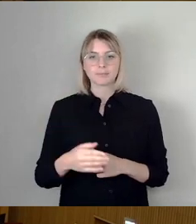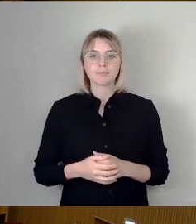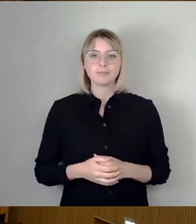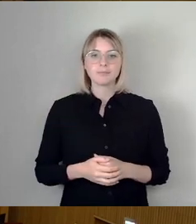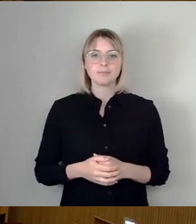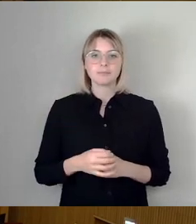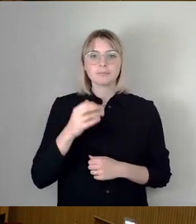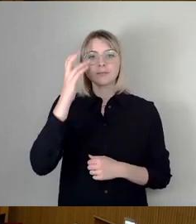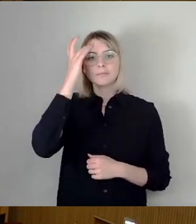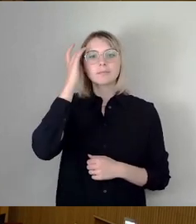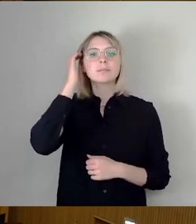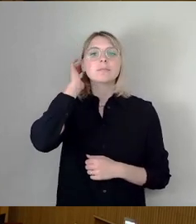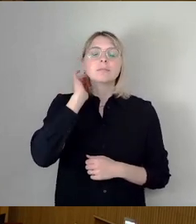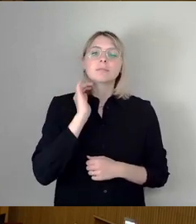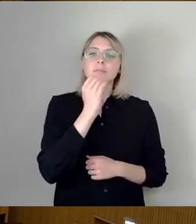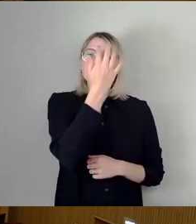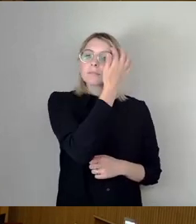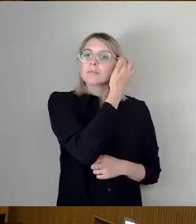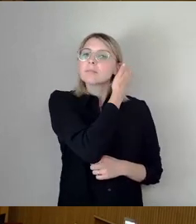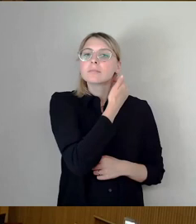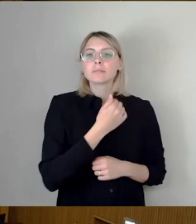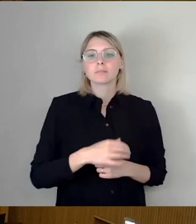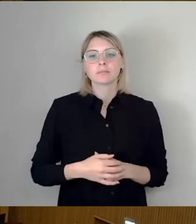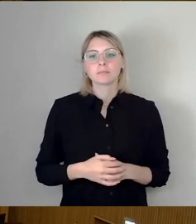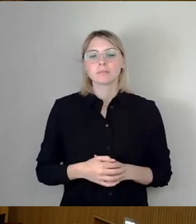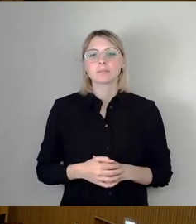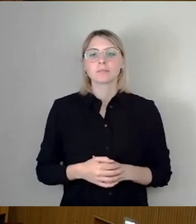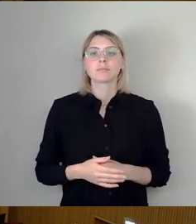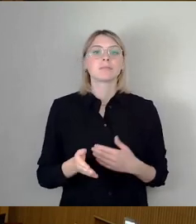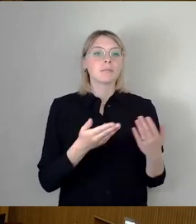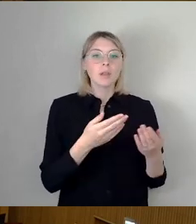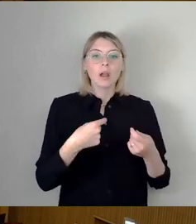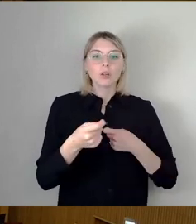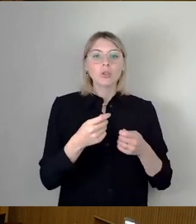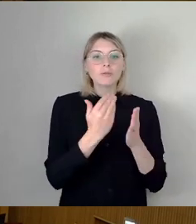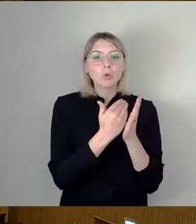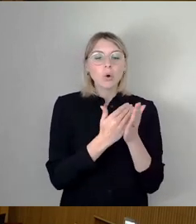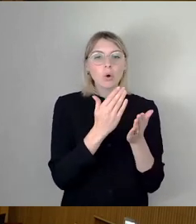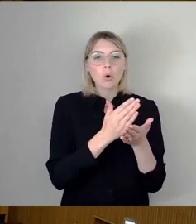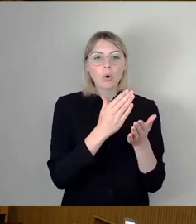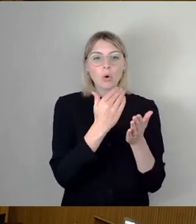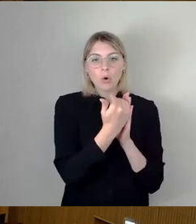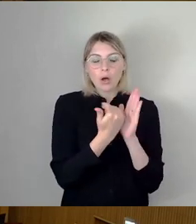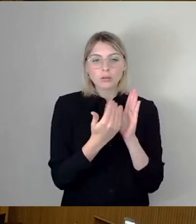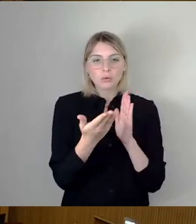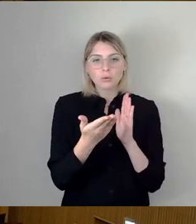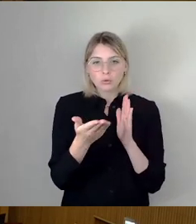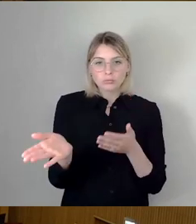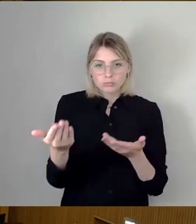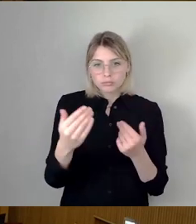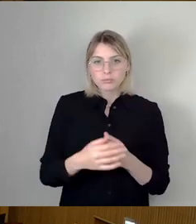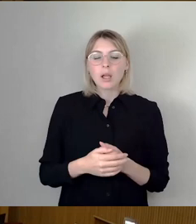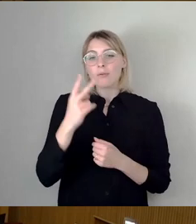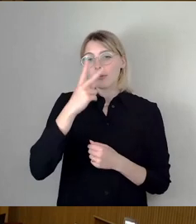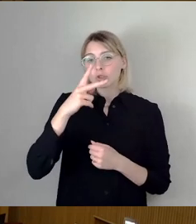Da muss die Geschäftsordnung sagen, bitte. Dann bitte. Ja, ich verstehe ja Herrn Schmelich, dass er